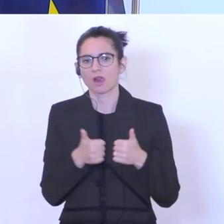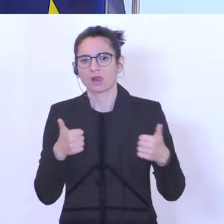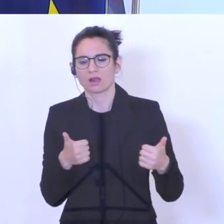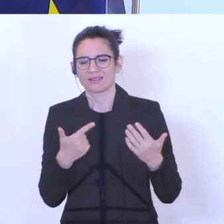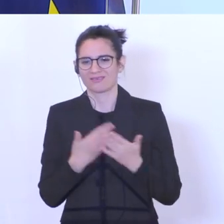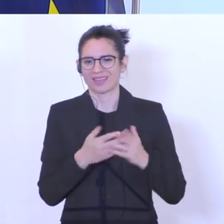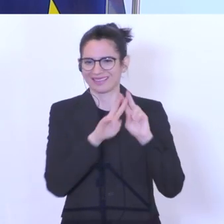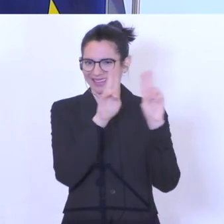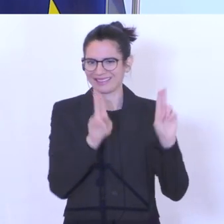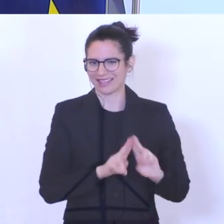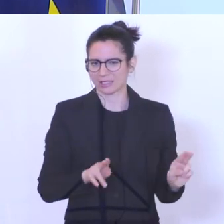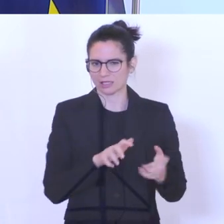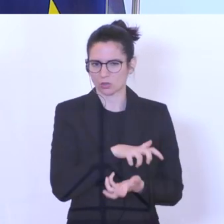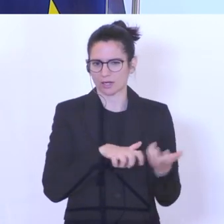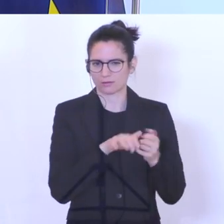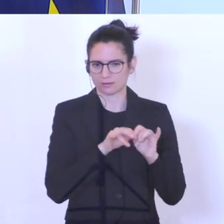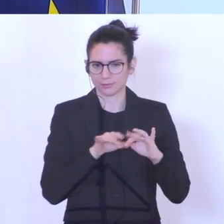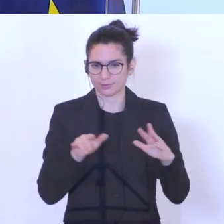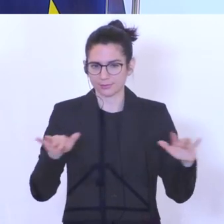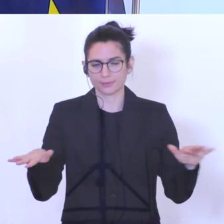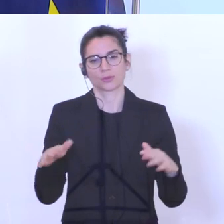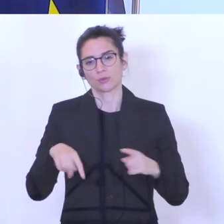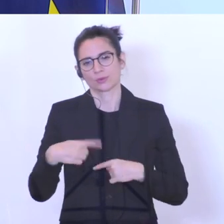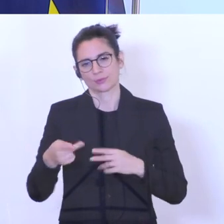internationale Krise erst danach dann schlagen wird.